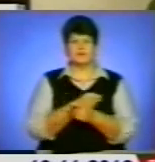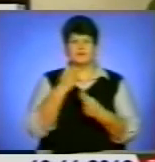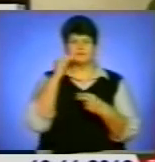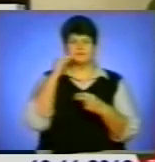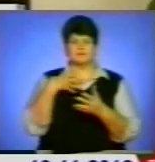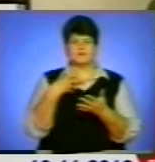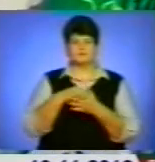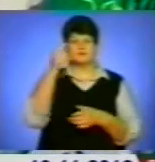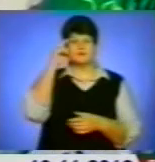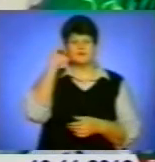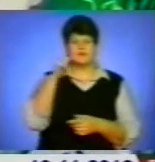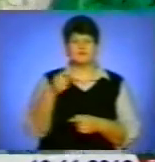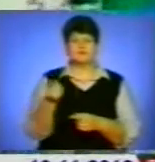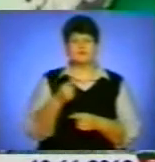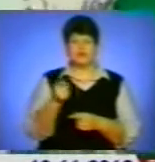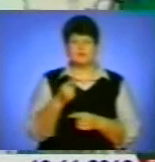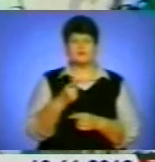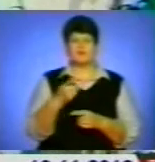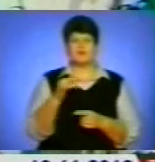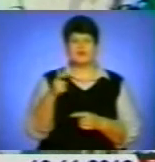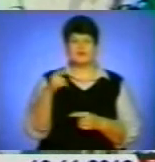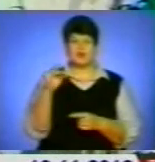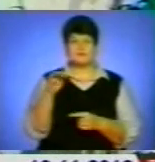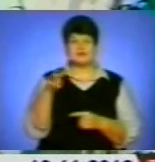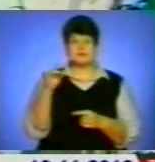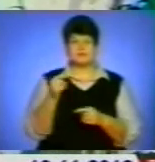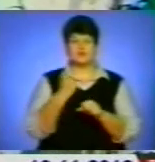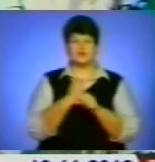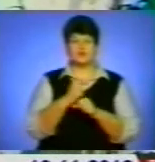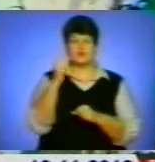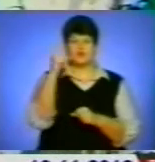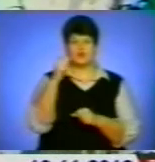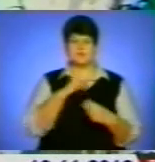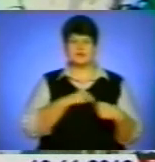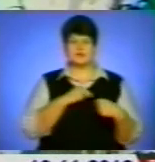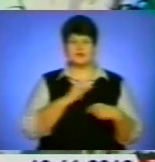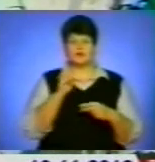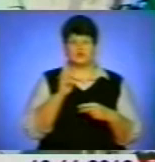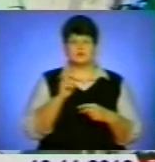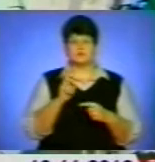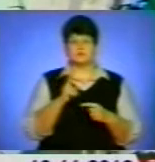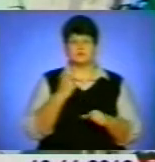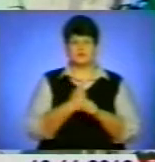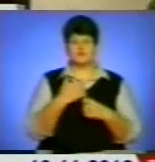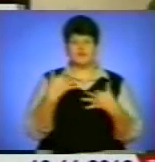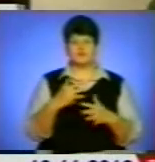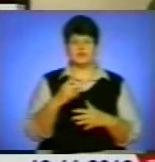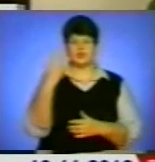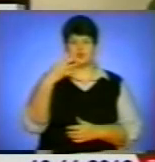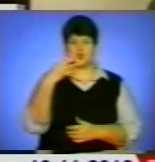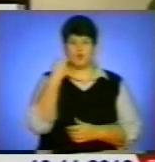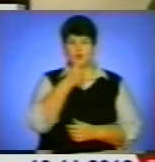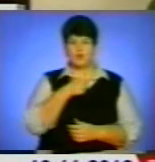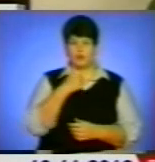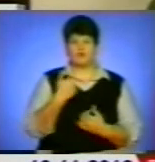У Тернопільському обласному гідрометцентрі працює понад 100 працівників. Деякі присвятили цій роботі понад 40 років. Ви знаєте,